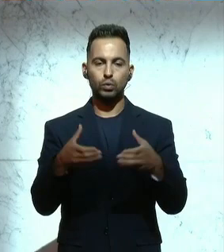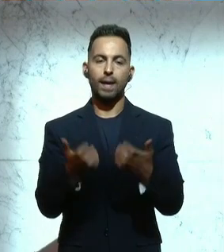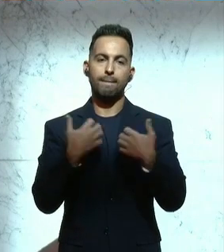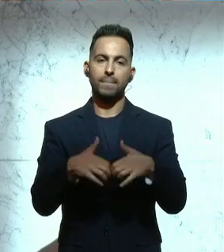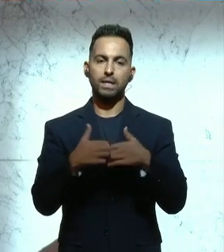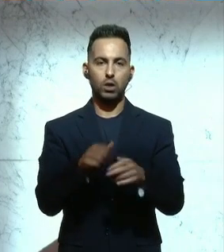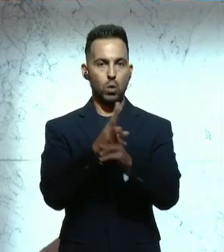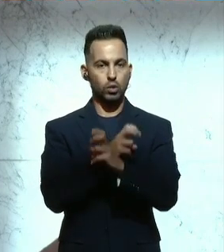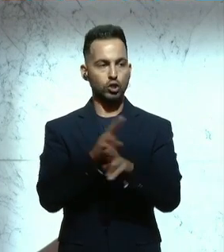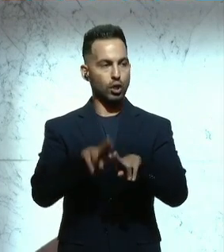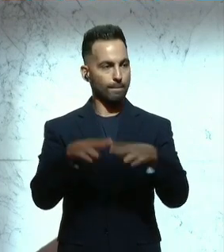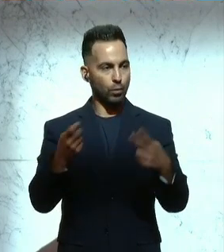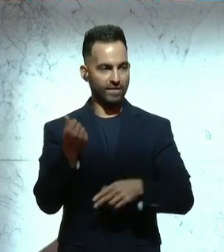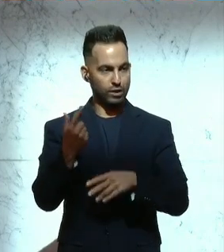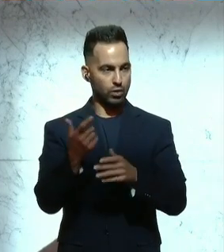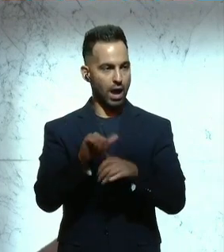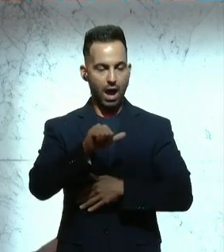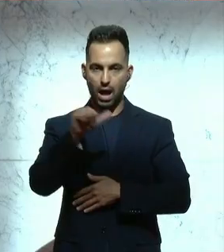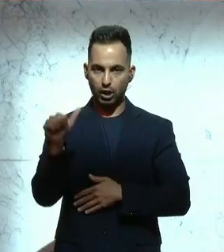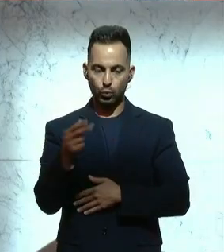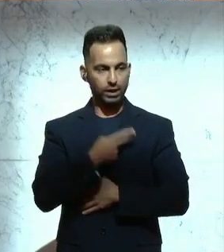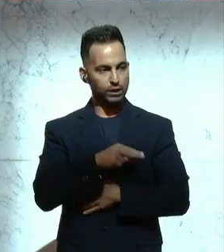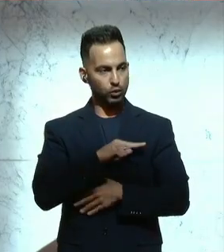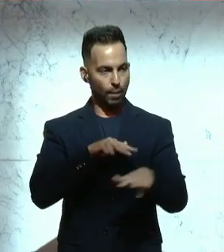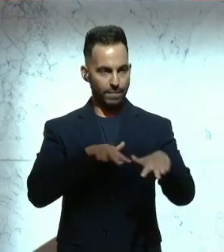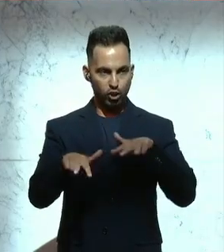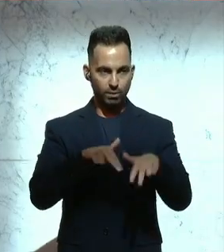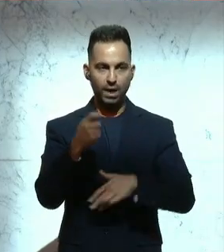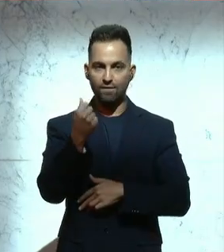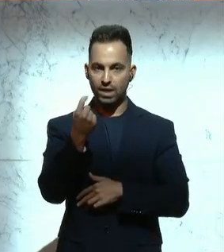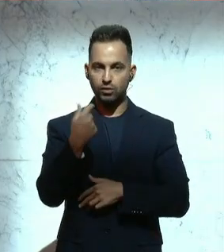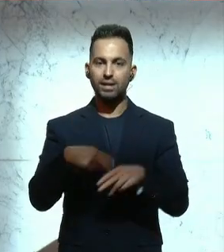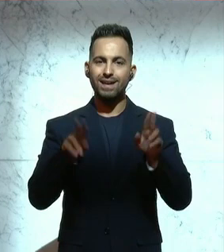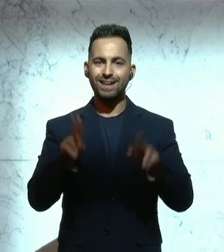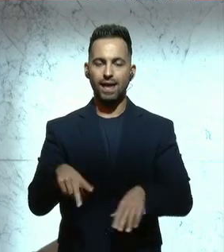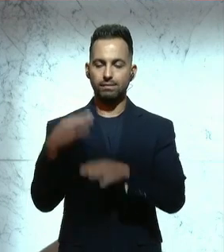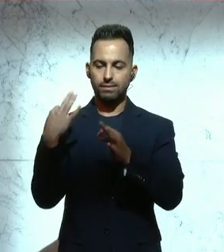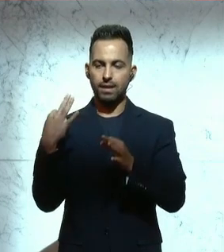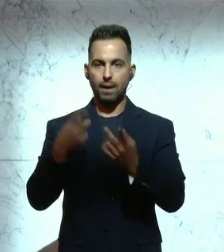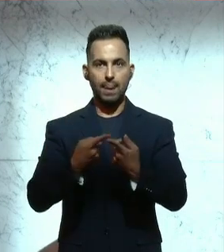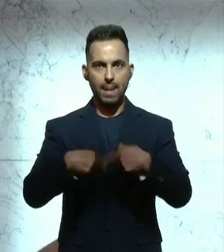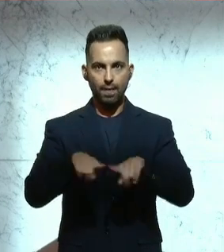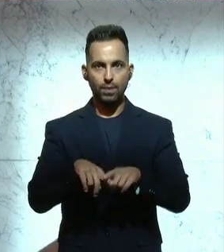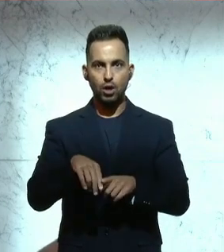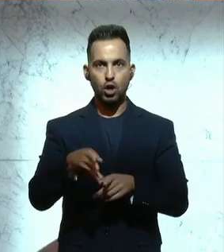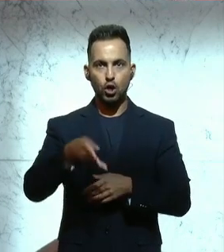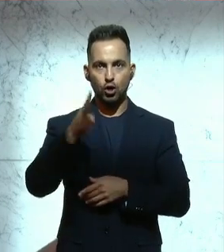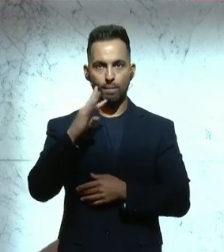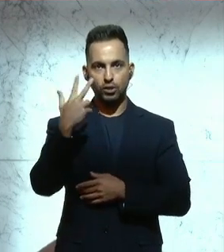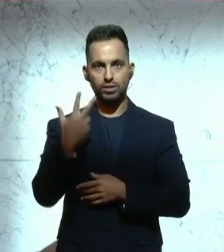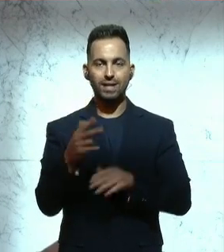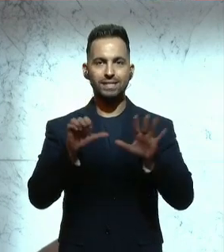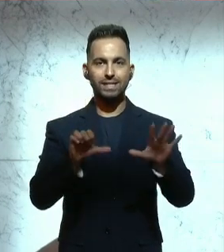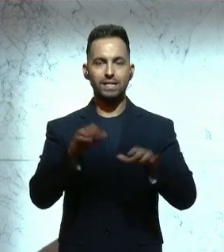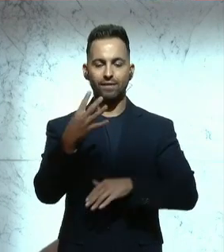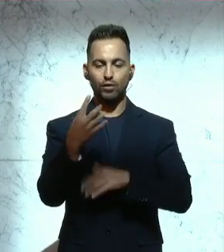österreichische Bundesfinanzierungsagentur. Meine Damen und Herren, herzlich willkommen hier in ORF 3, falls Sie sich jetzt bei uns zugeschaltet haben.